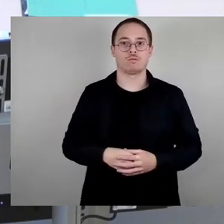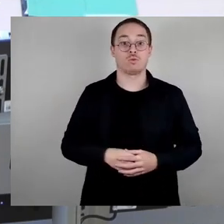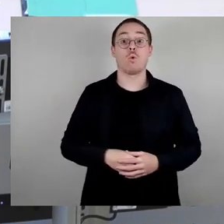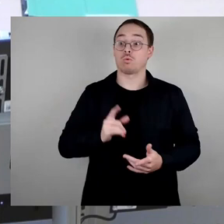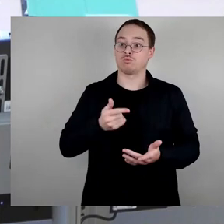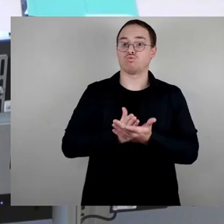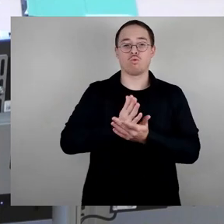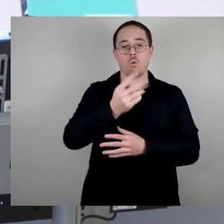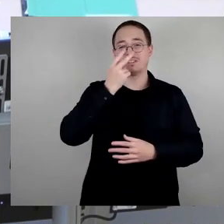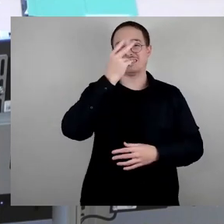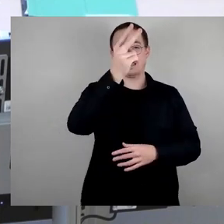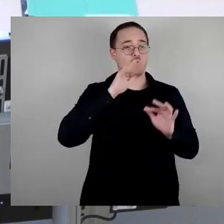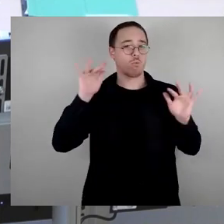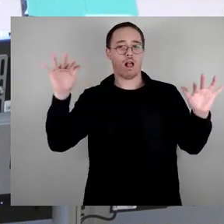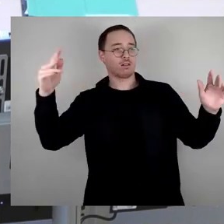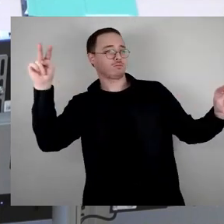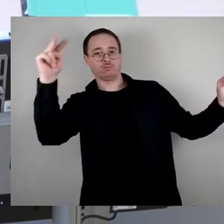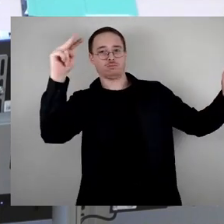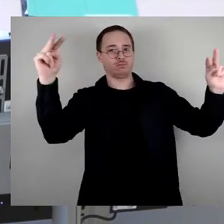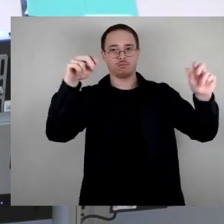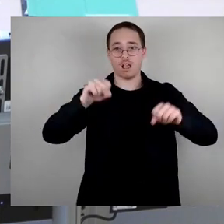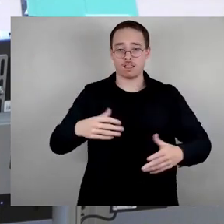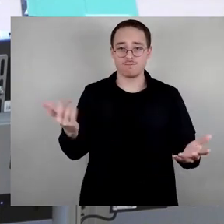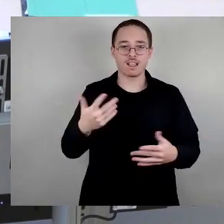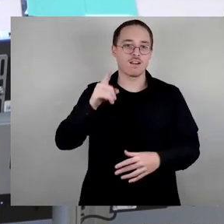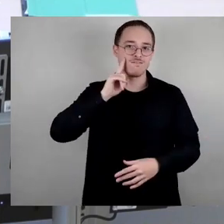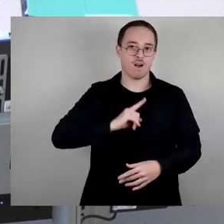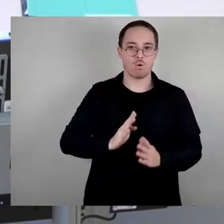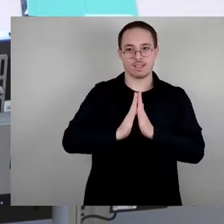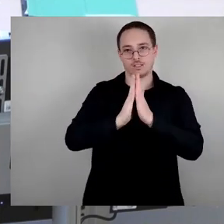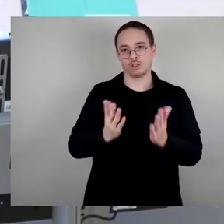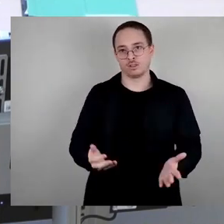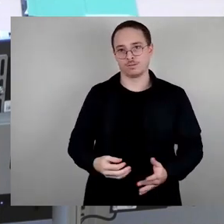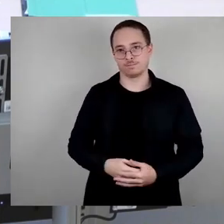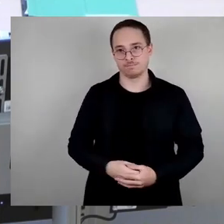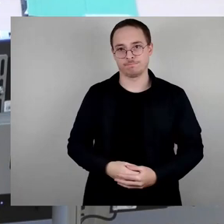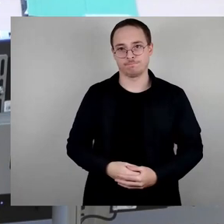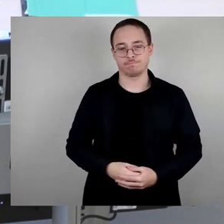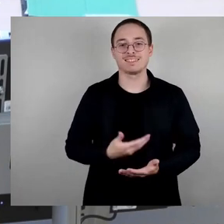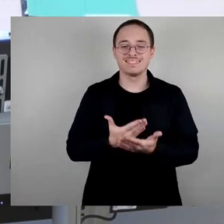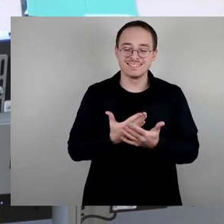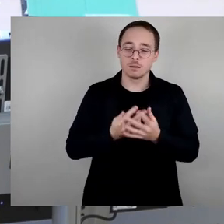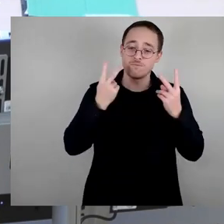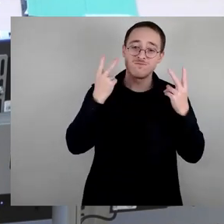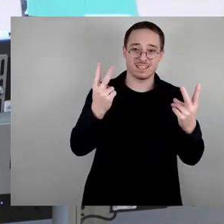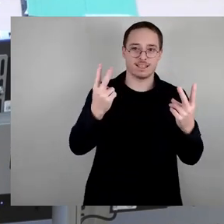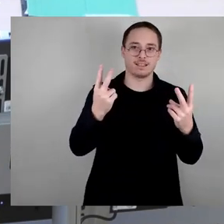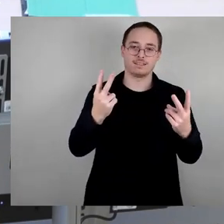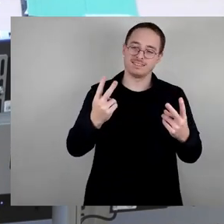Aus diesem Grund ist es gut, wichtig und überfällig, dass es nun den Beirat für